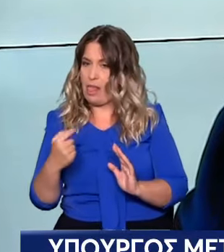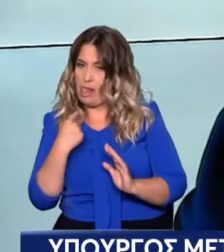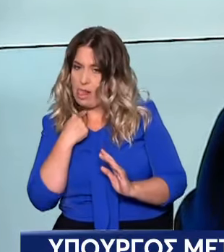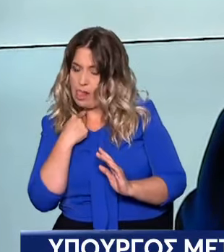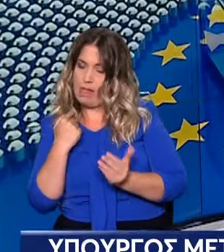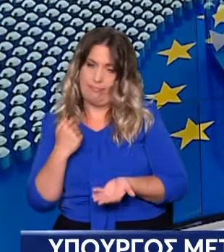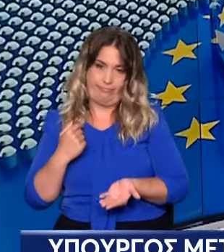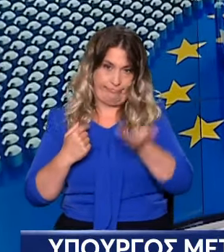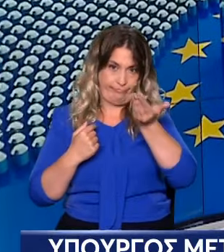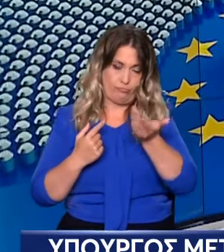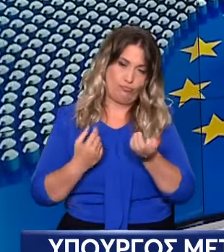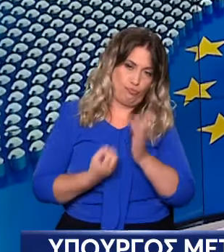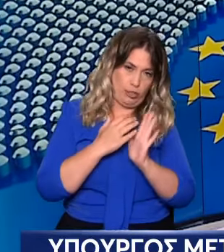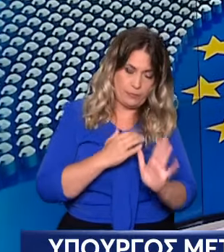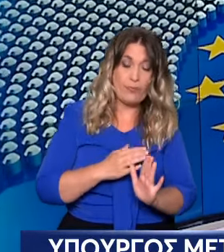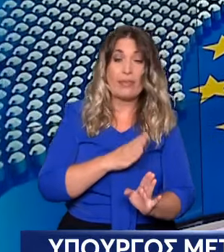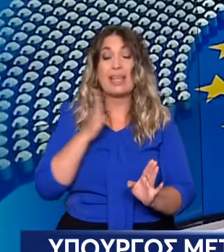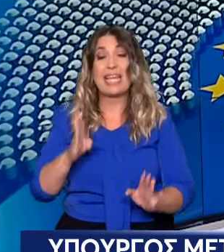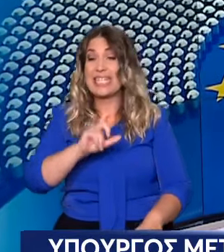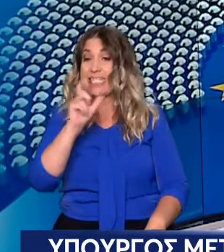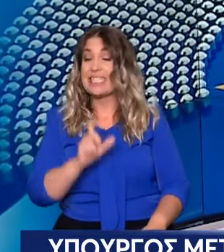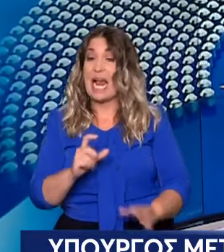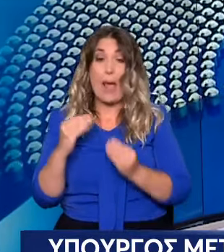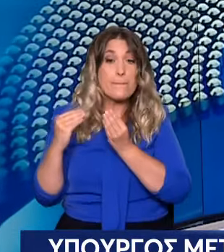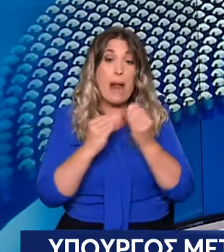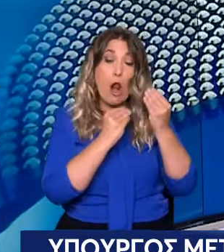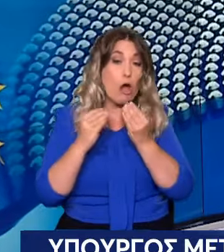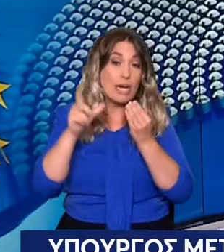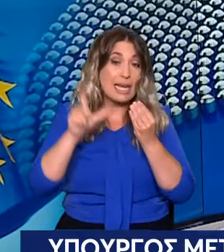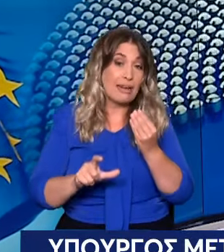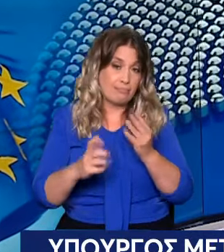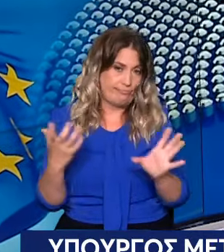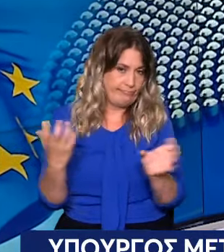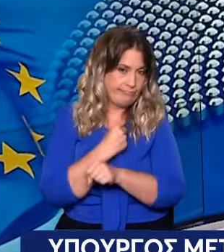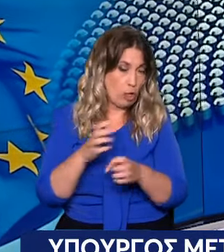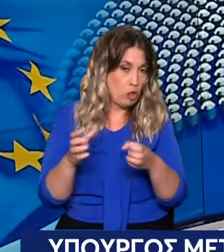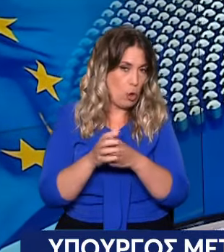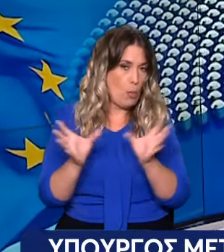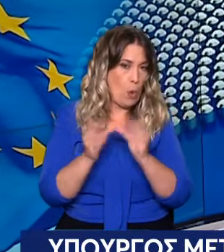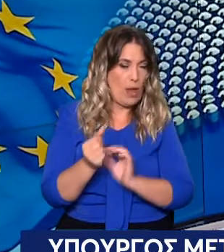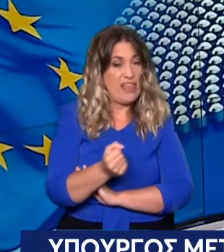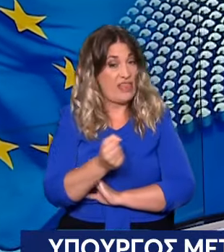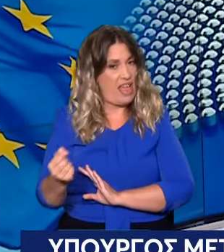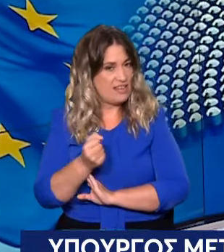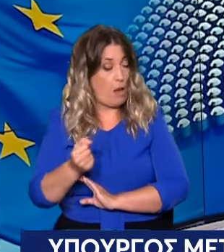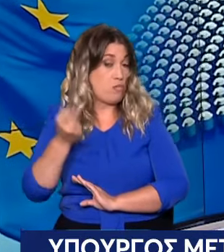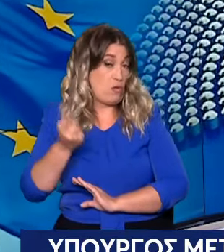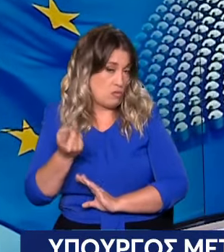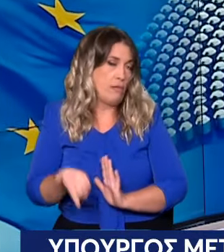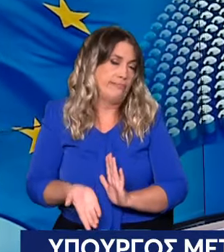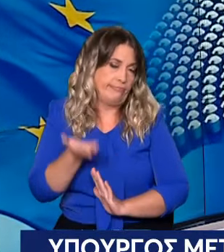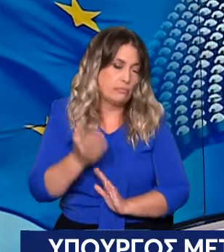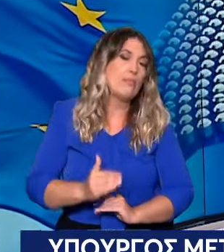πήγε πολύ καλά διότι έχασε πάρα πολλές δυνάμεις στο Σαλβίνη, που είχε πάρει 35% το 2019 και σήμερα είναι σε μονοψήφιο και